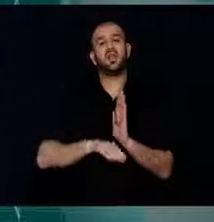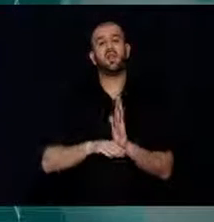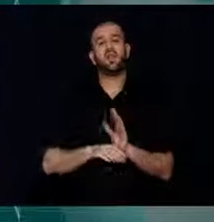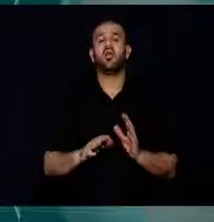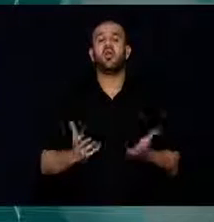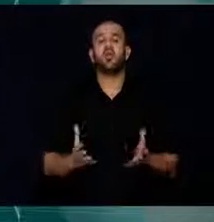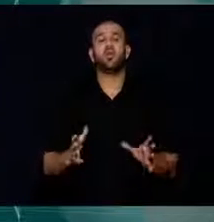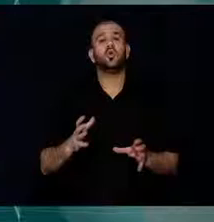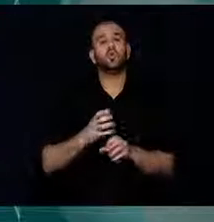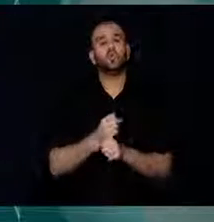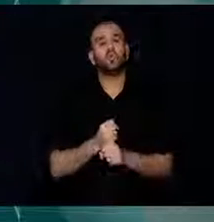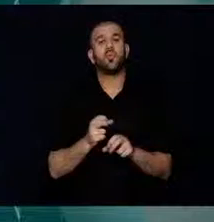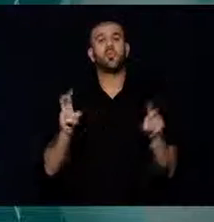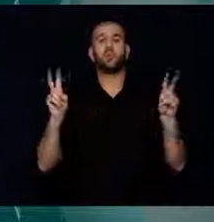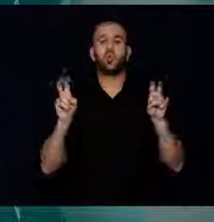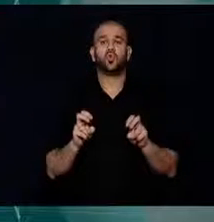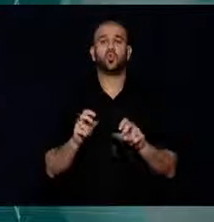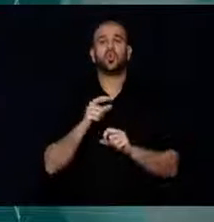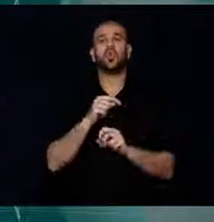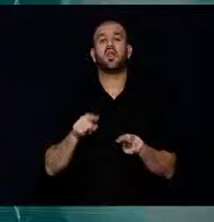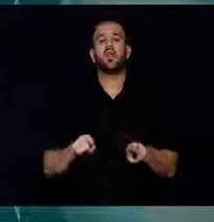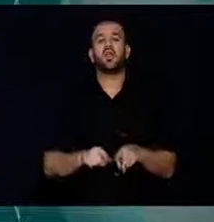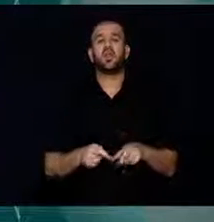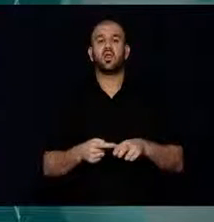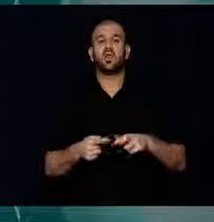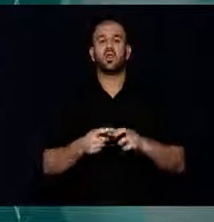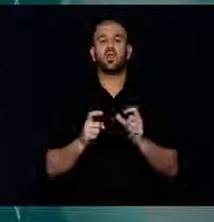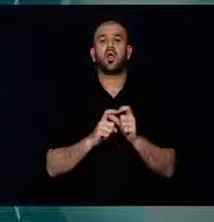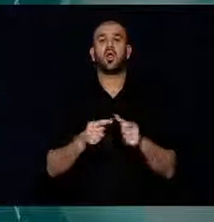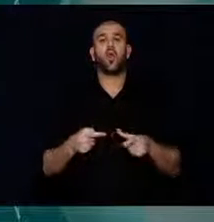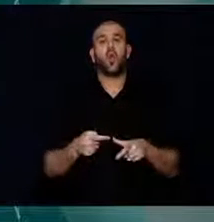Bakanlar Kurulu toplantısında onaylandı.